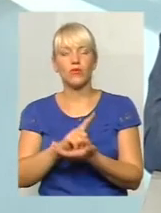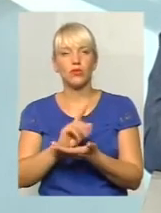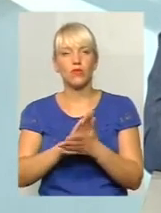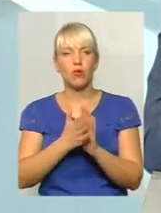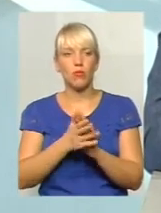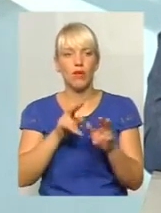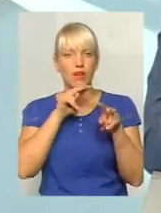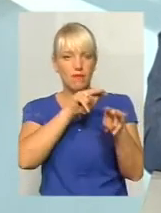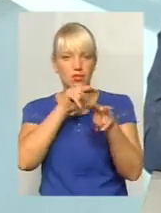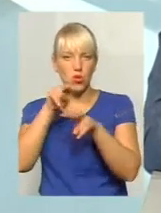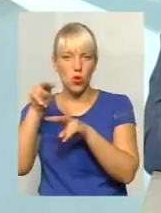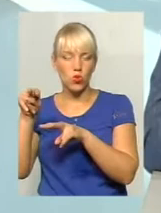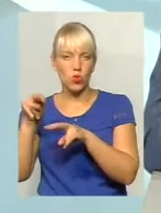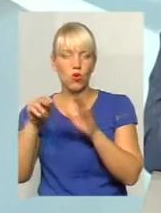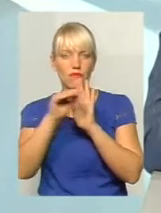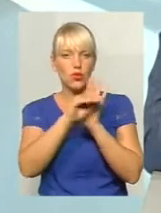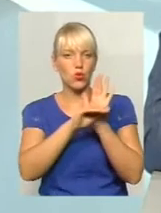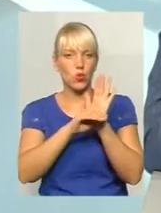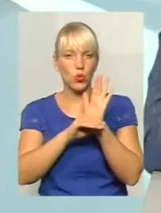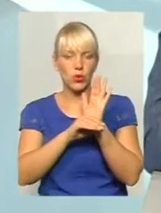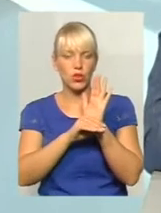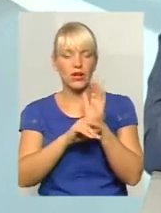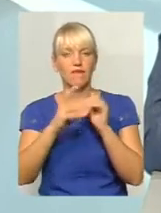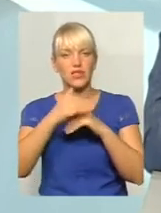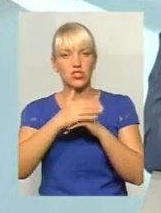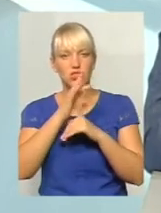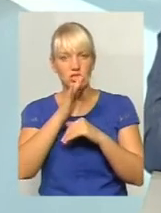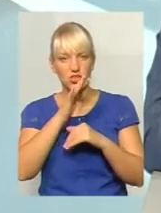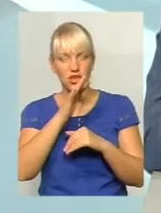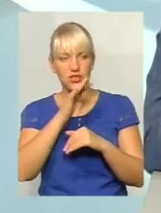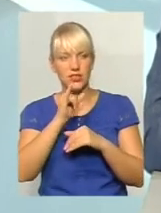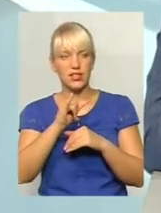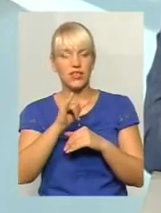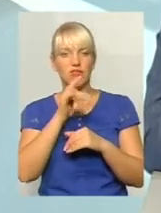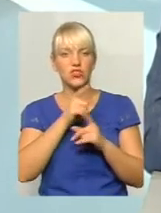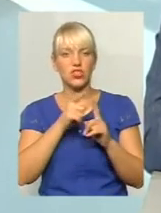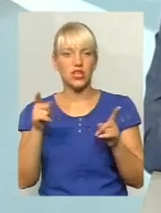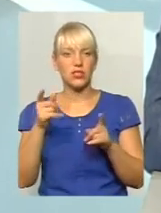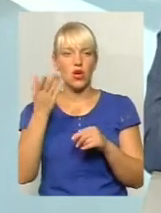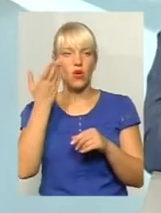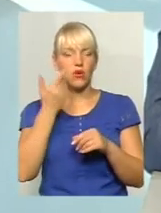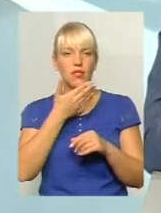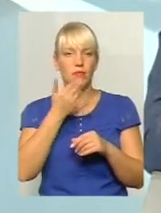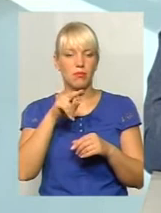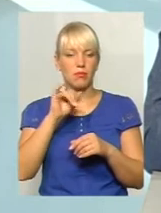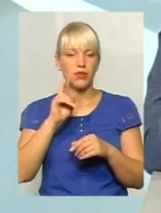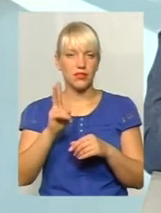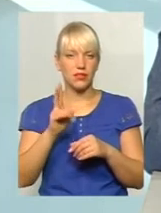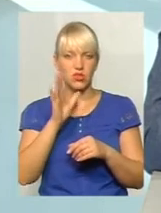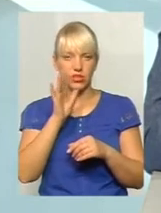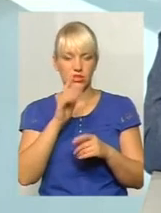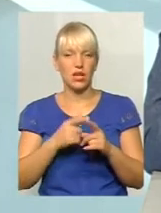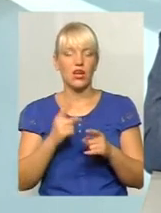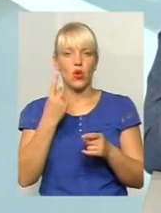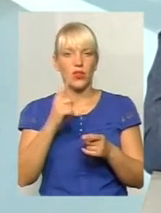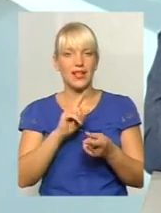відслідковування графіка руху, в тому числі і в вечірній час, і в час, коли не година пік. Це одна з